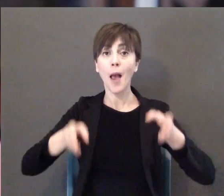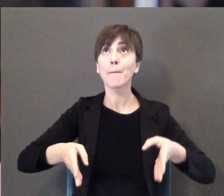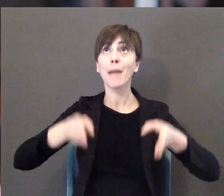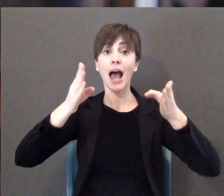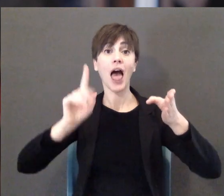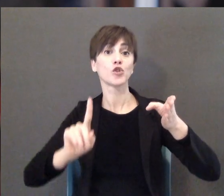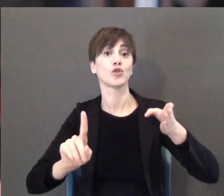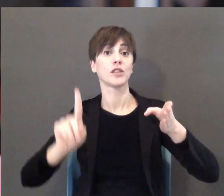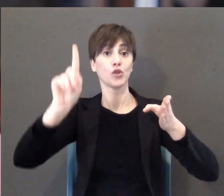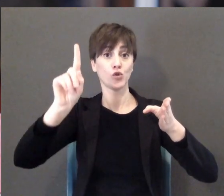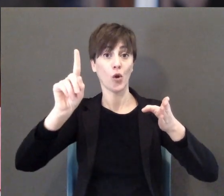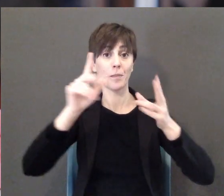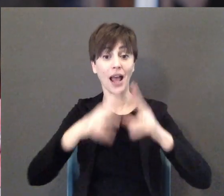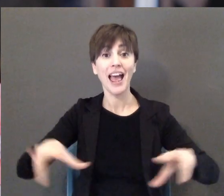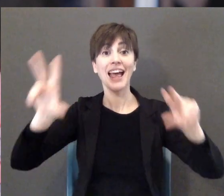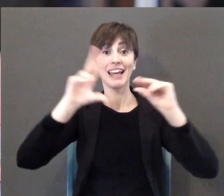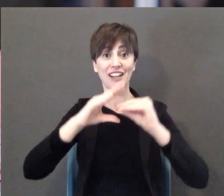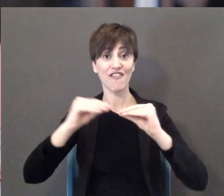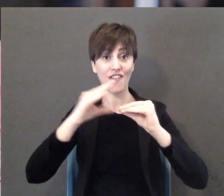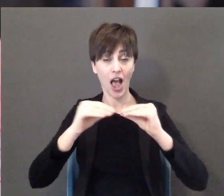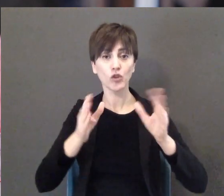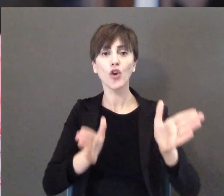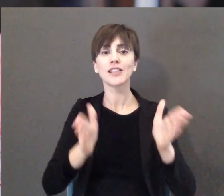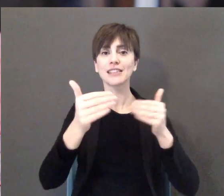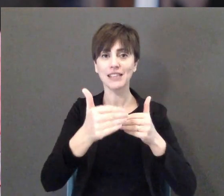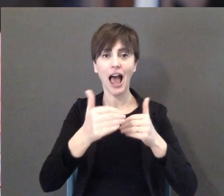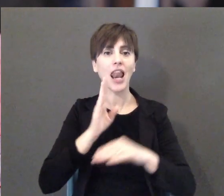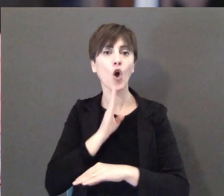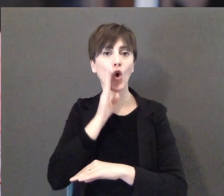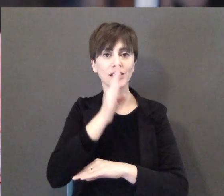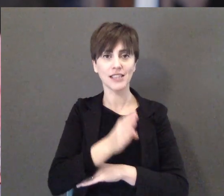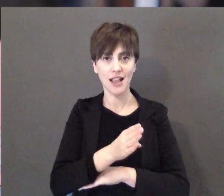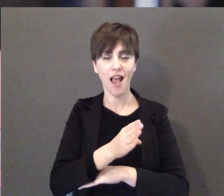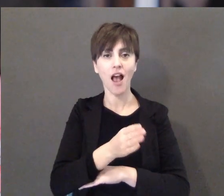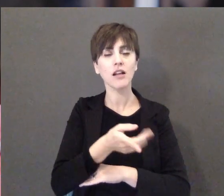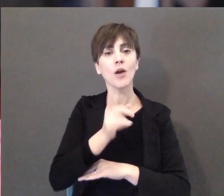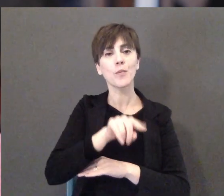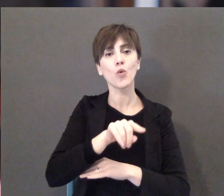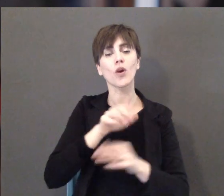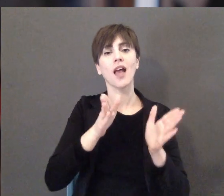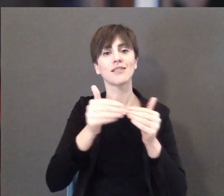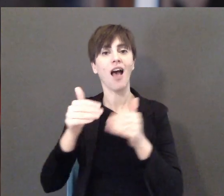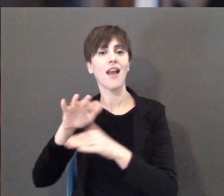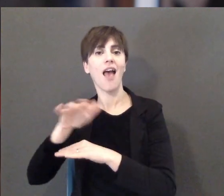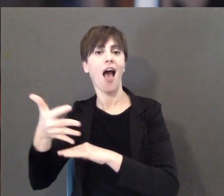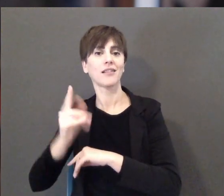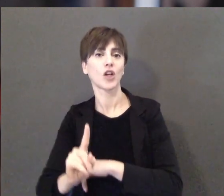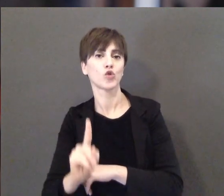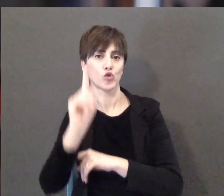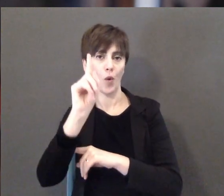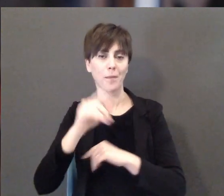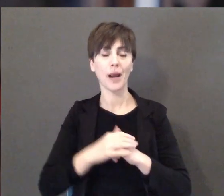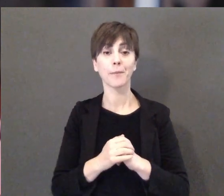fatto uguale quello che era prima la sala consigliare e le sale sopra poi